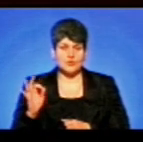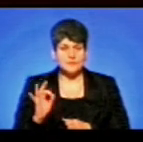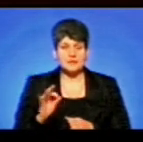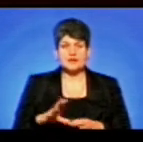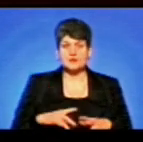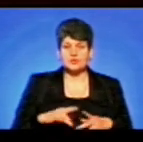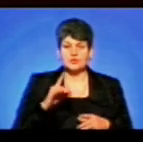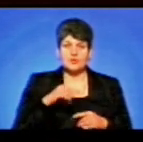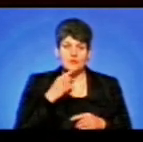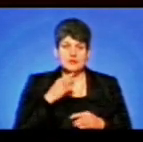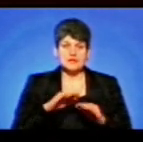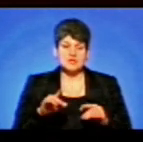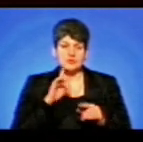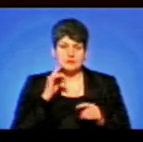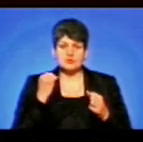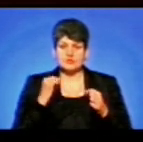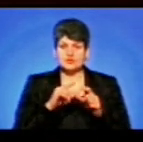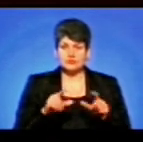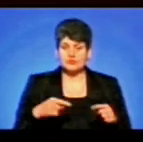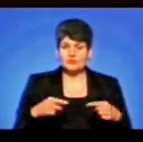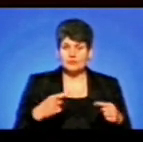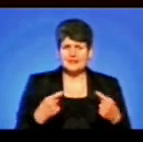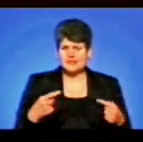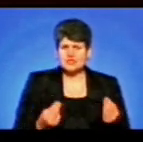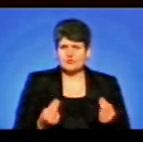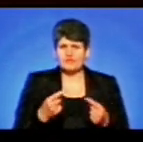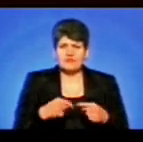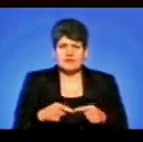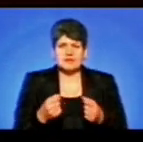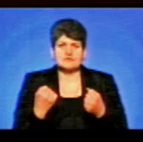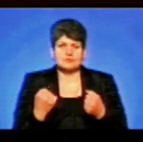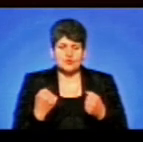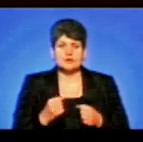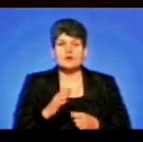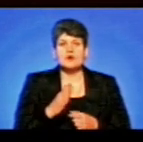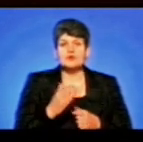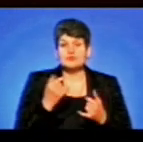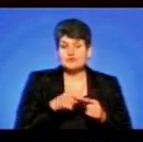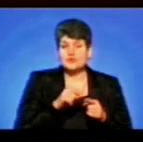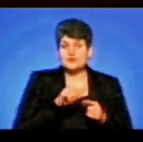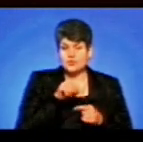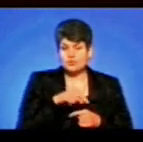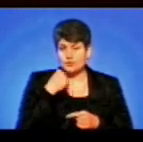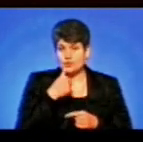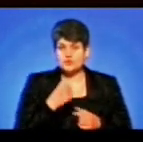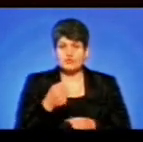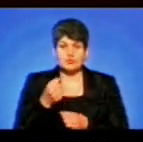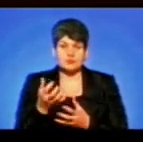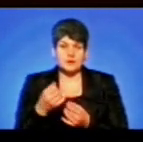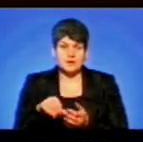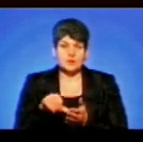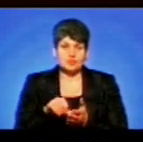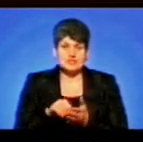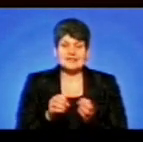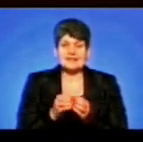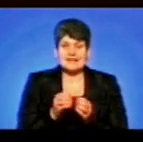дитячої юнацької спортивної школи з футболу та інших ігрових видів спорту Віктора Вересюка, цього року участь у Кубку беруть 10 команд,